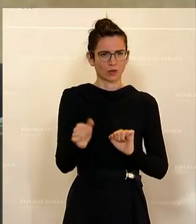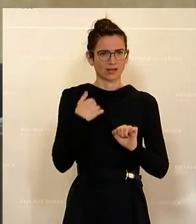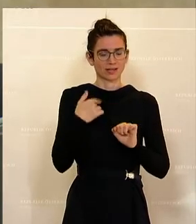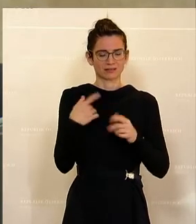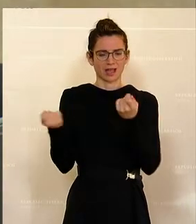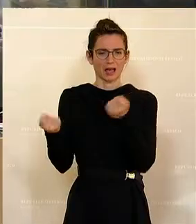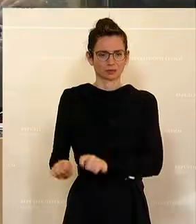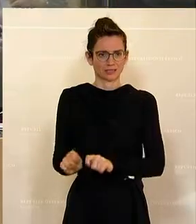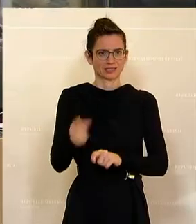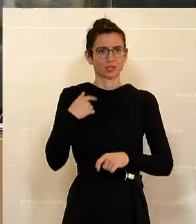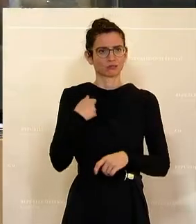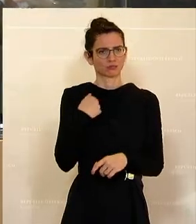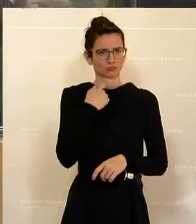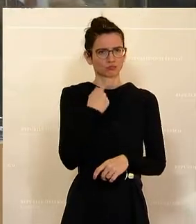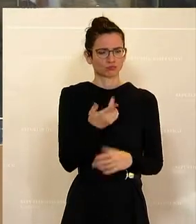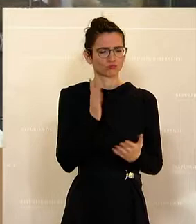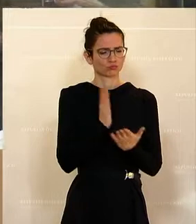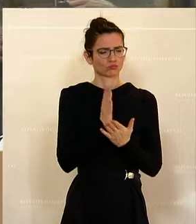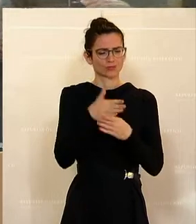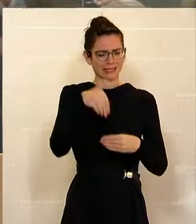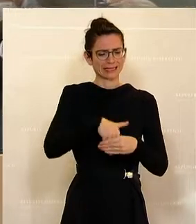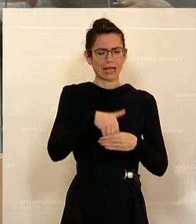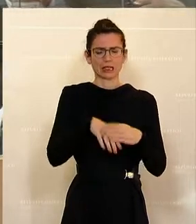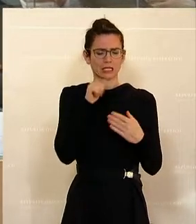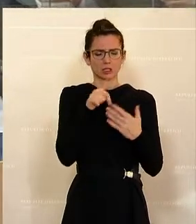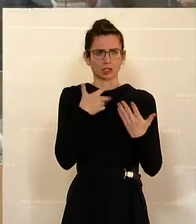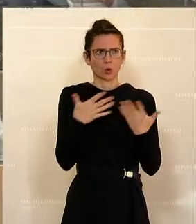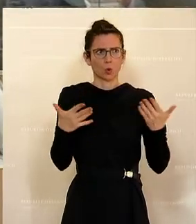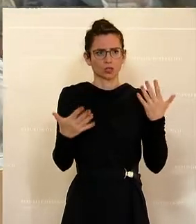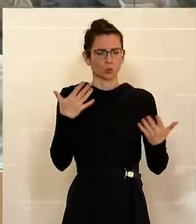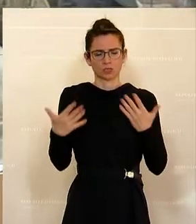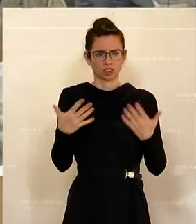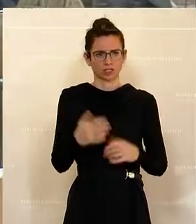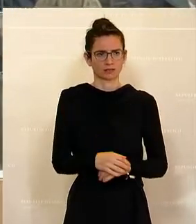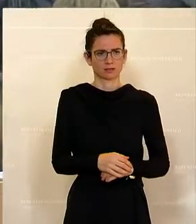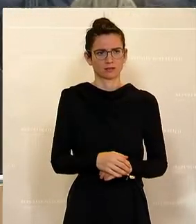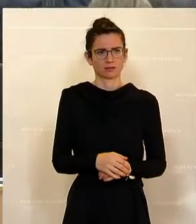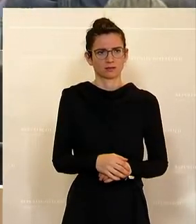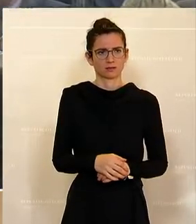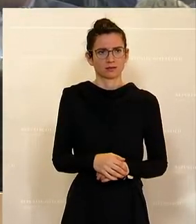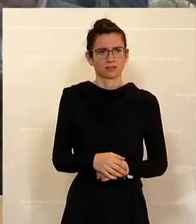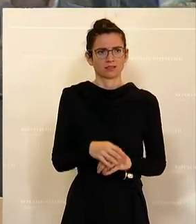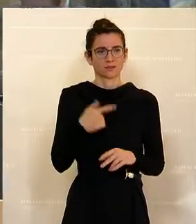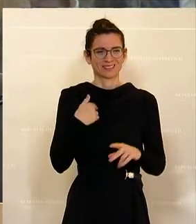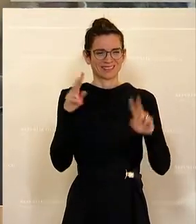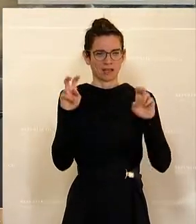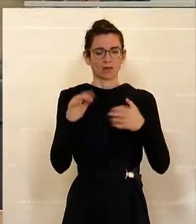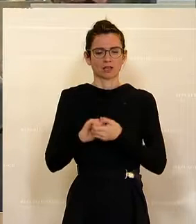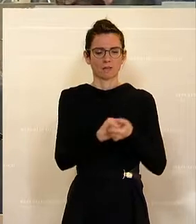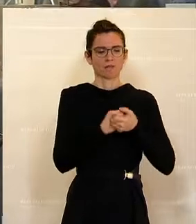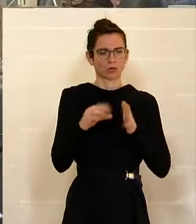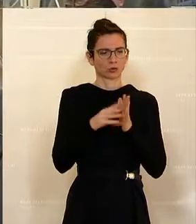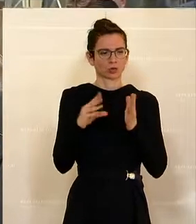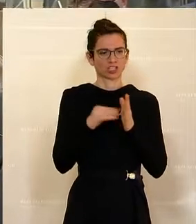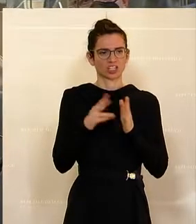Abschluss kommt. Wie gesagt, ich glaube, inhaltlich liegen wir dann nicht weit auseinander. Und wenn ich zu den gemeinnützigen Stiftungen dann